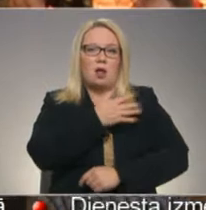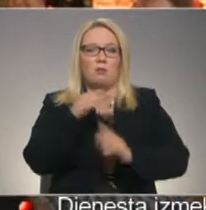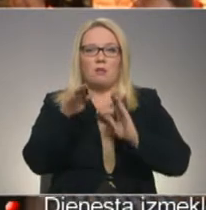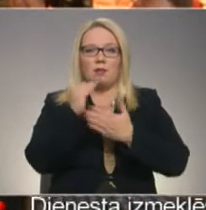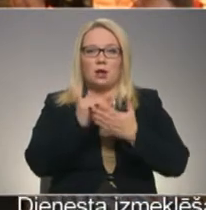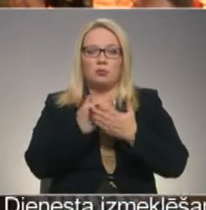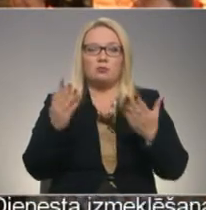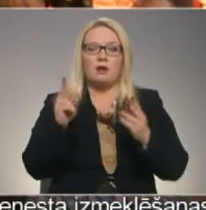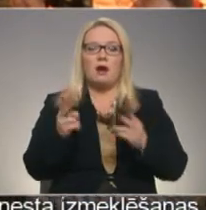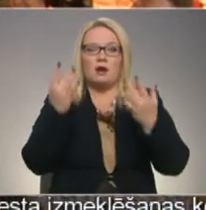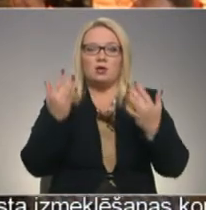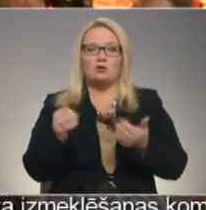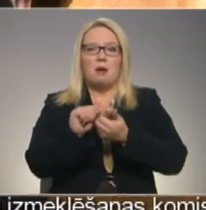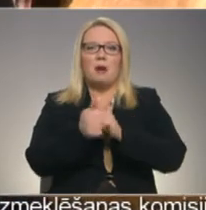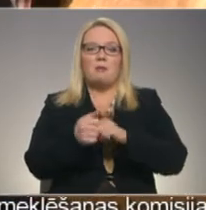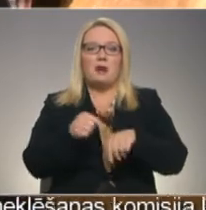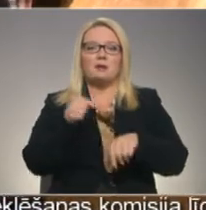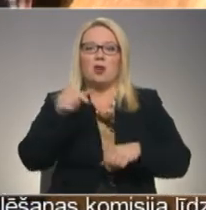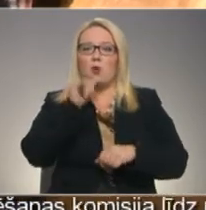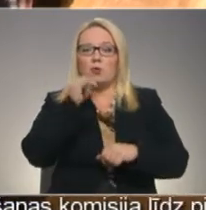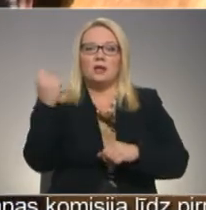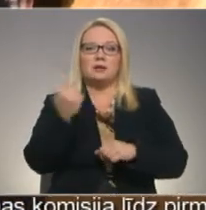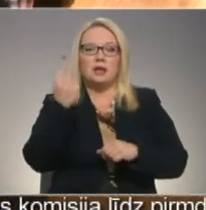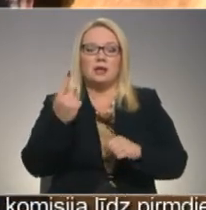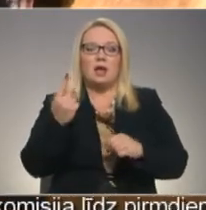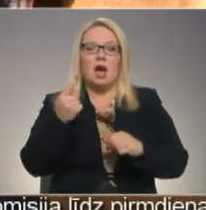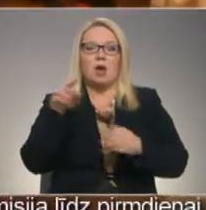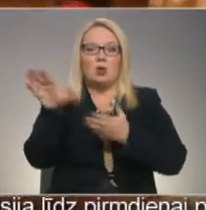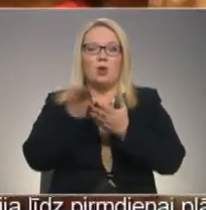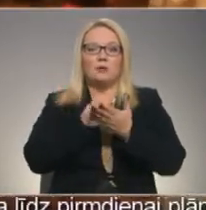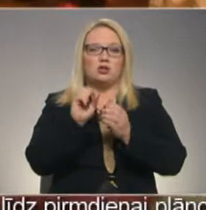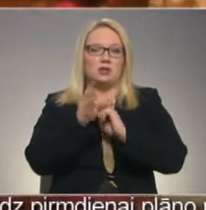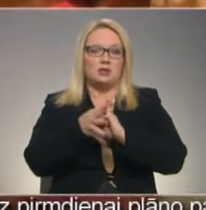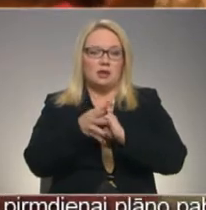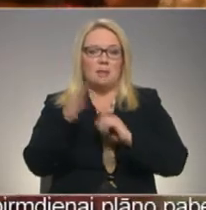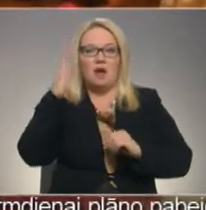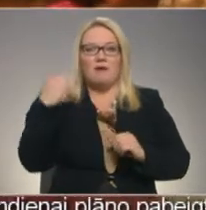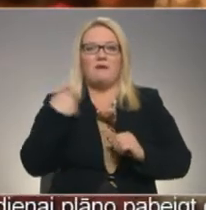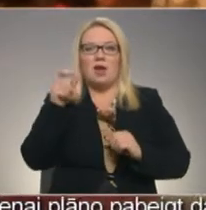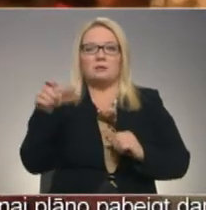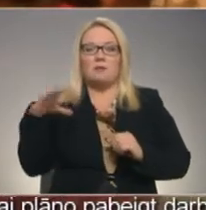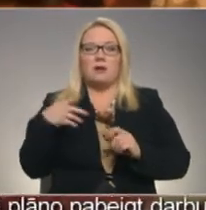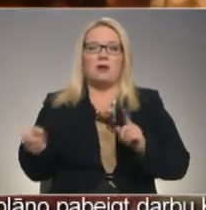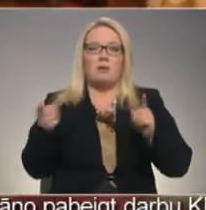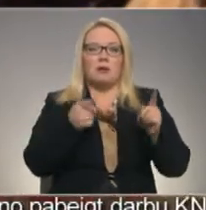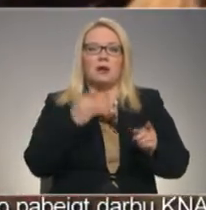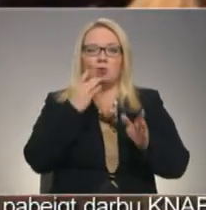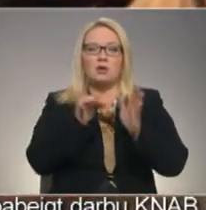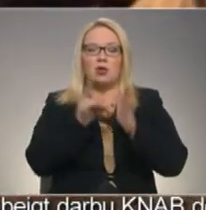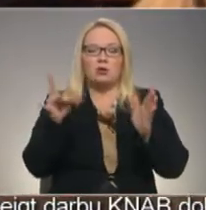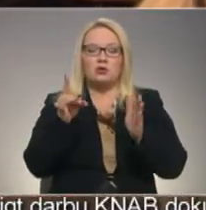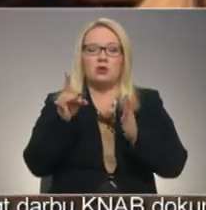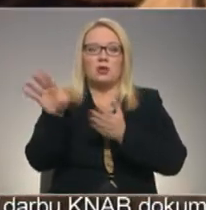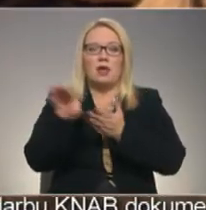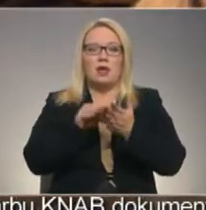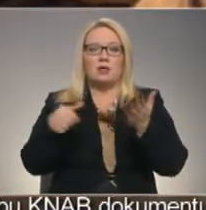likums kā rezultātā pārmaiņas skāra ūdens skaitītāju nolastīšanas sistēmu. Ventspilniekiem bija jāpāriet uz elektronisku rādījumu